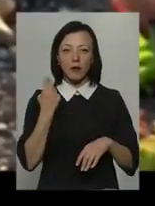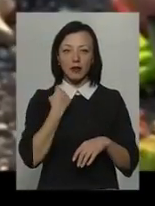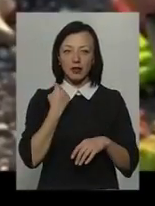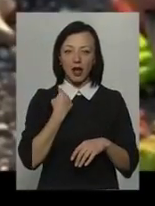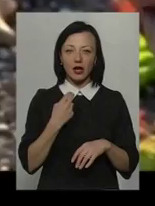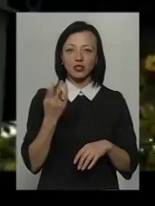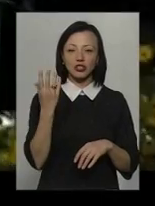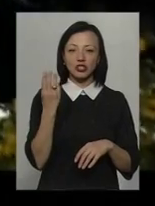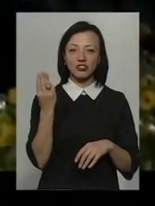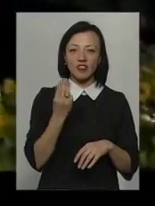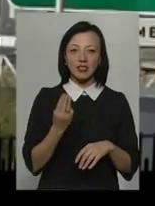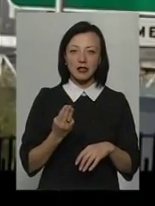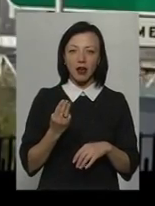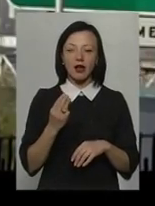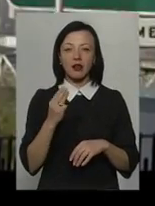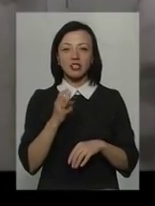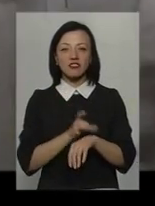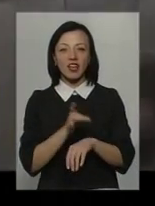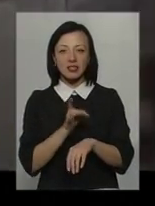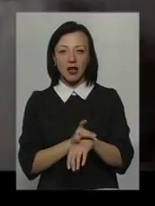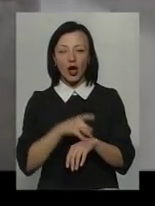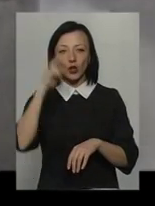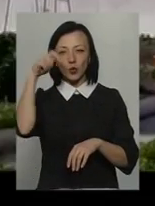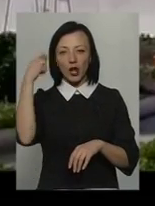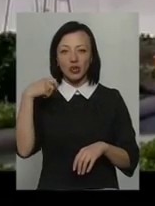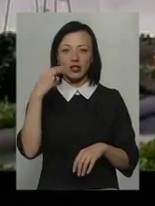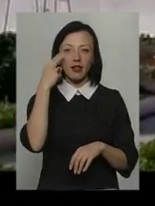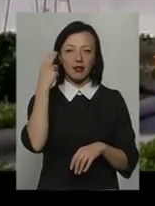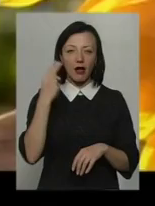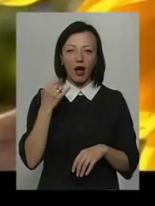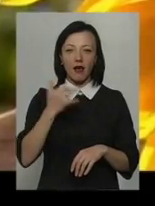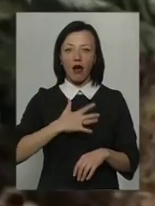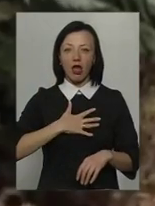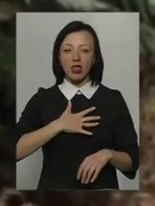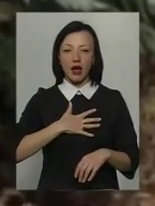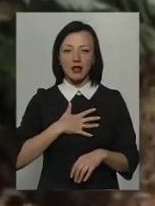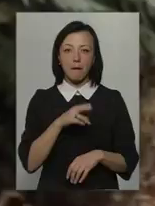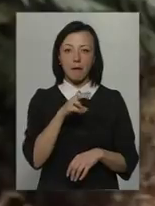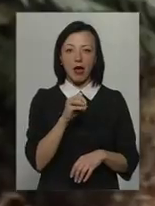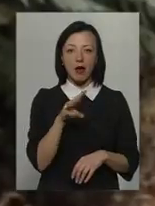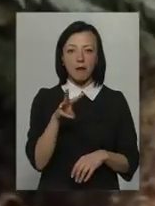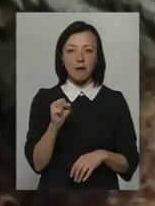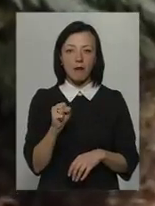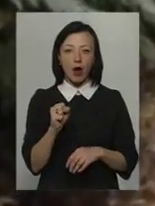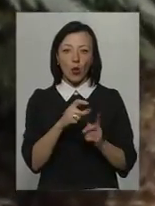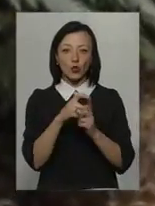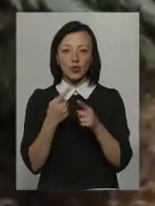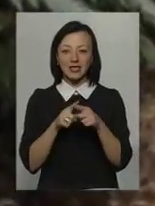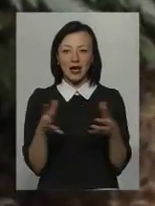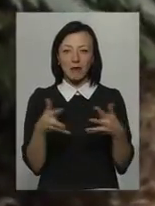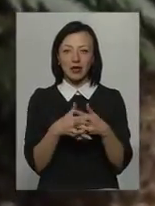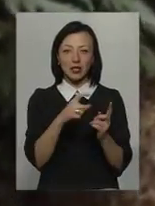Швейцарії, Німеччині і Австралії, Туреччині, Китаї та Канаді. Пермакультура – це гібридне слово,